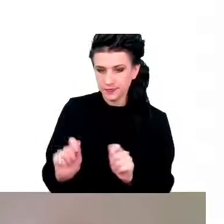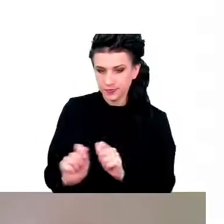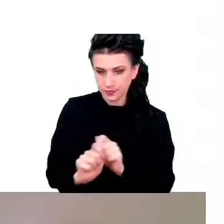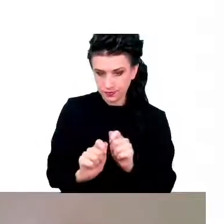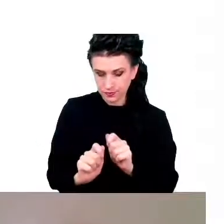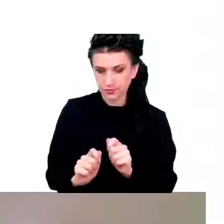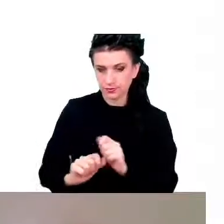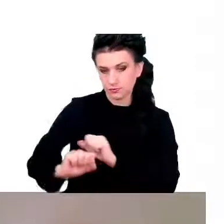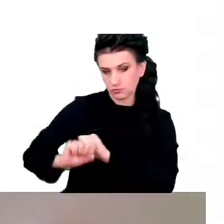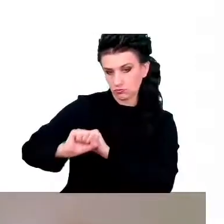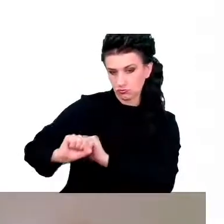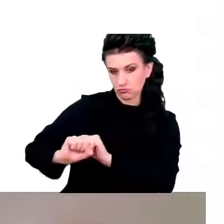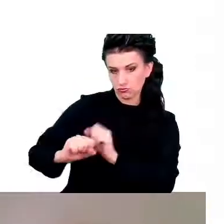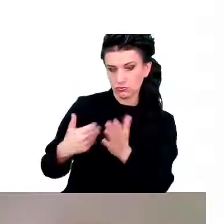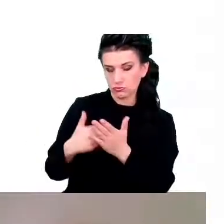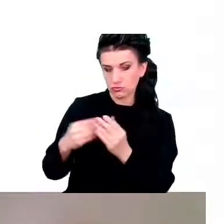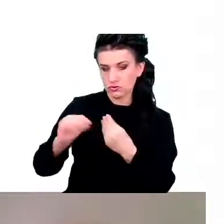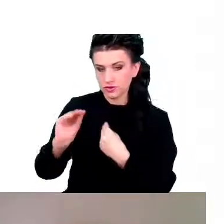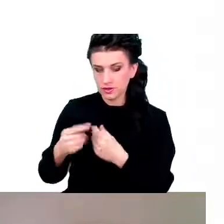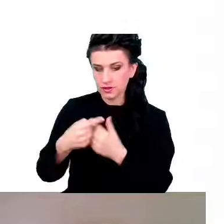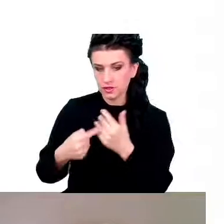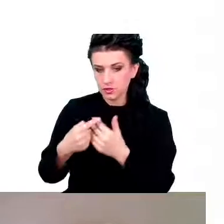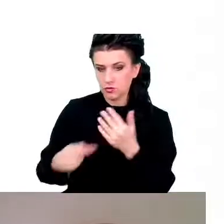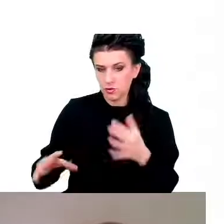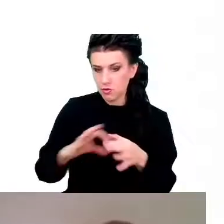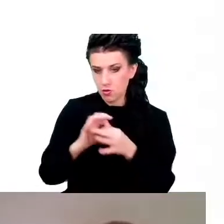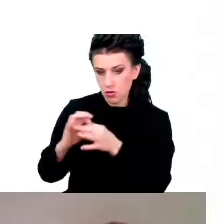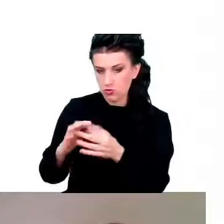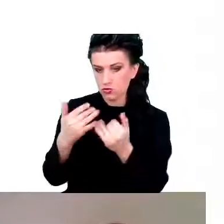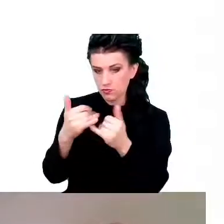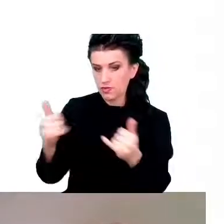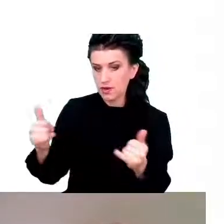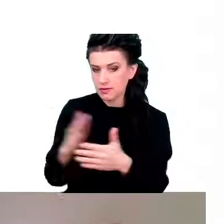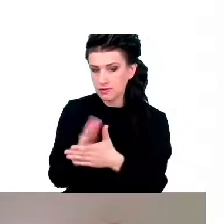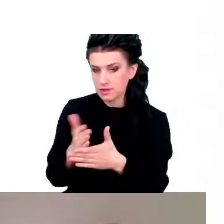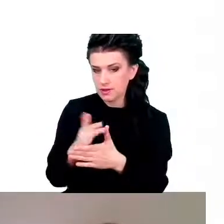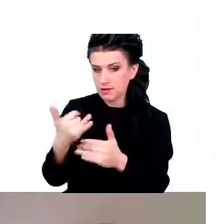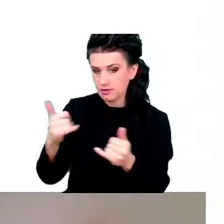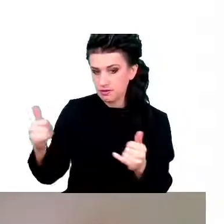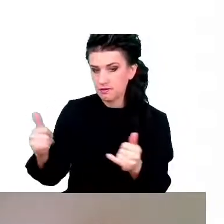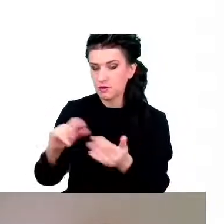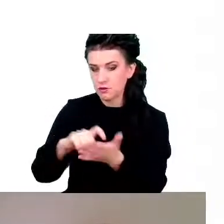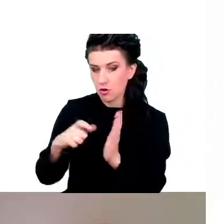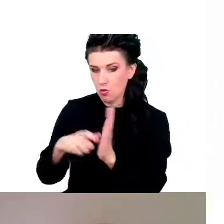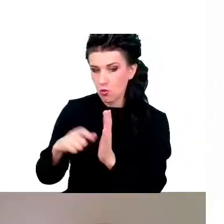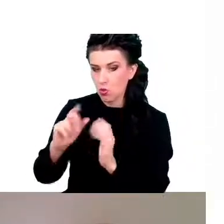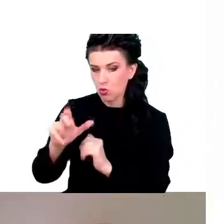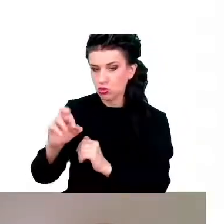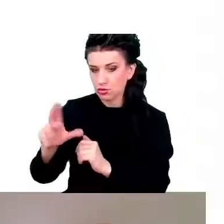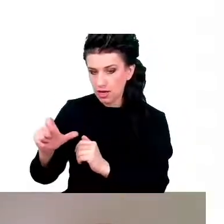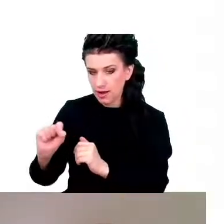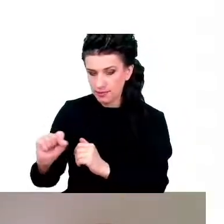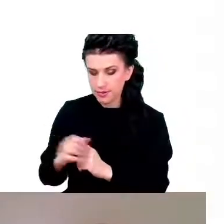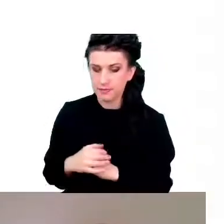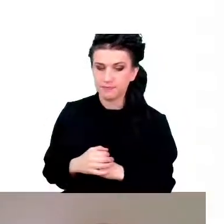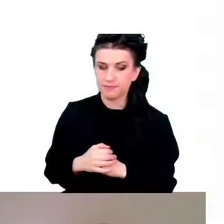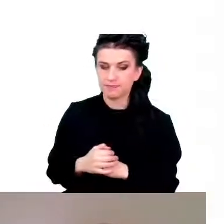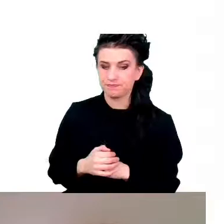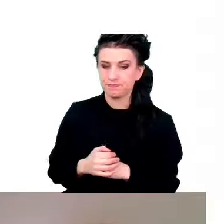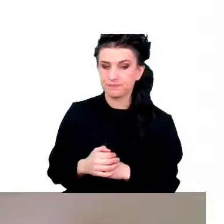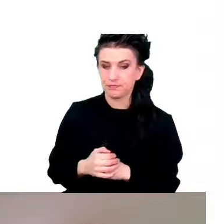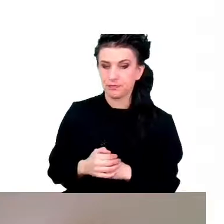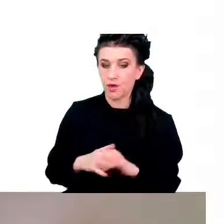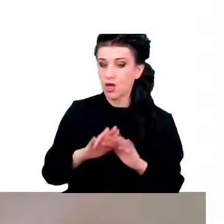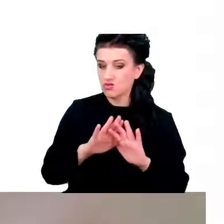komórkami, czyli zaczynają pozbywać się połączeń, czyli pozbywać się